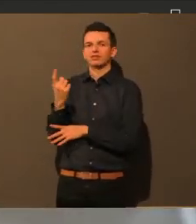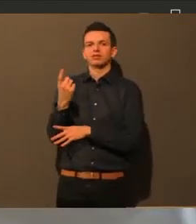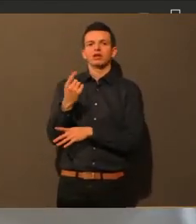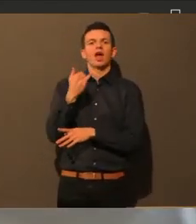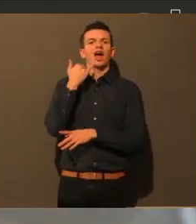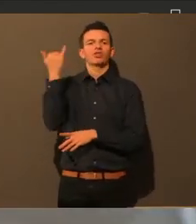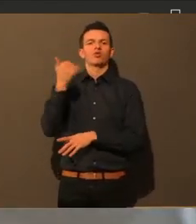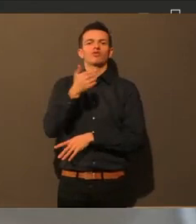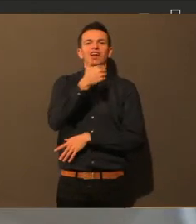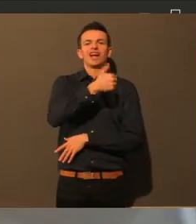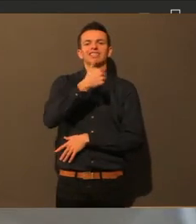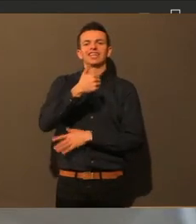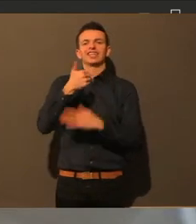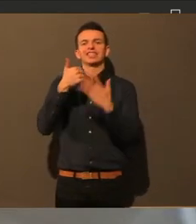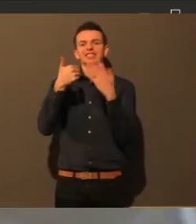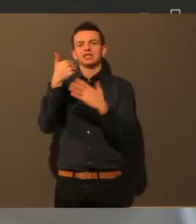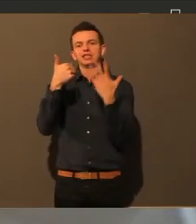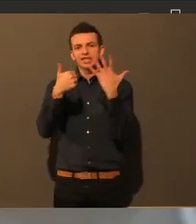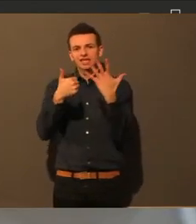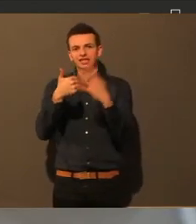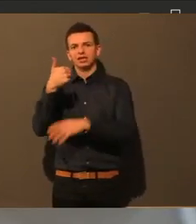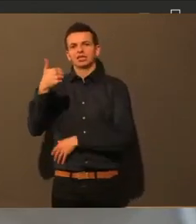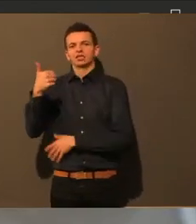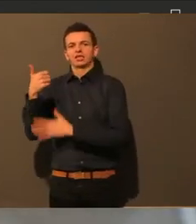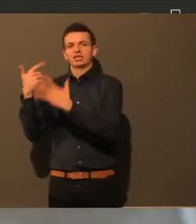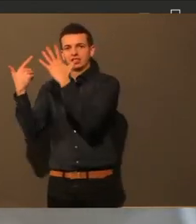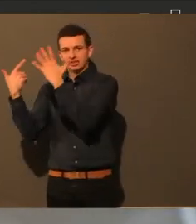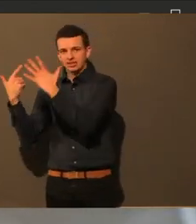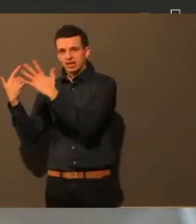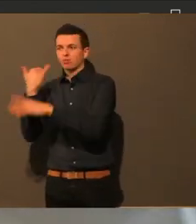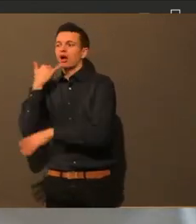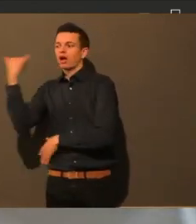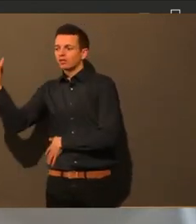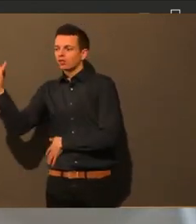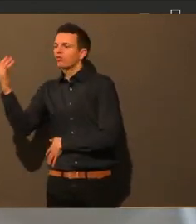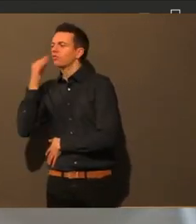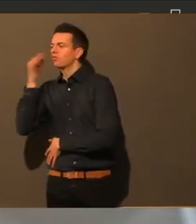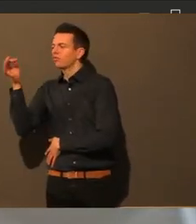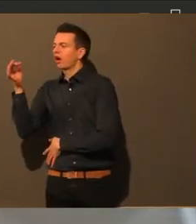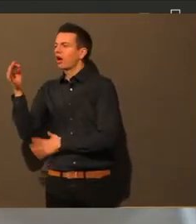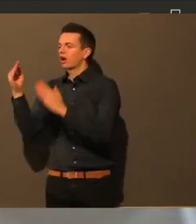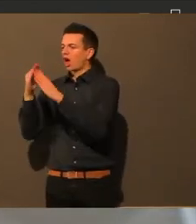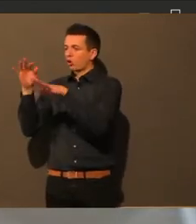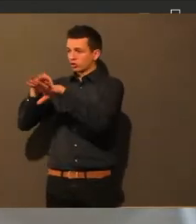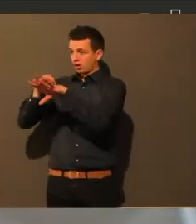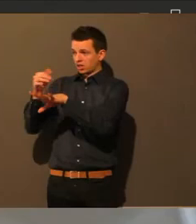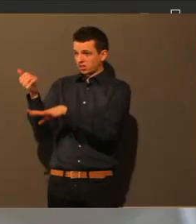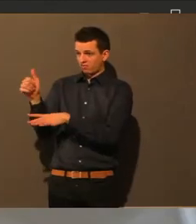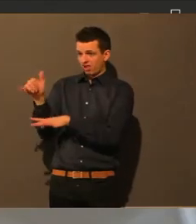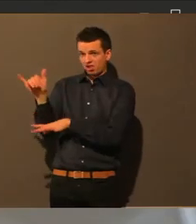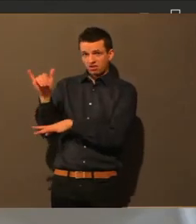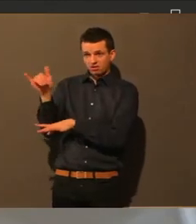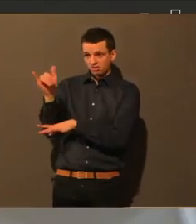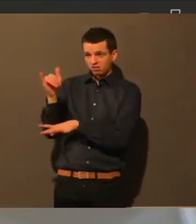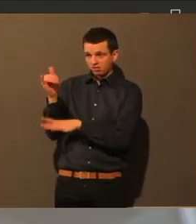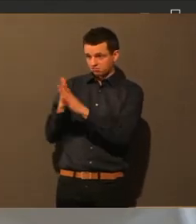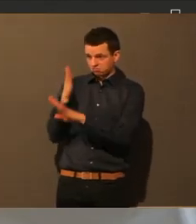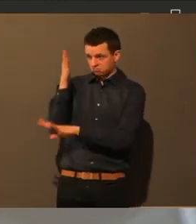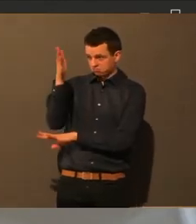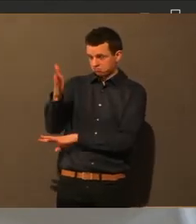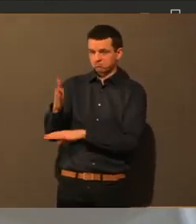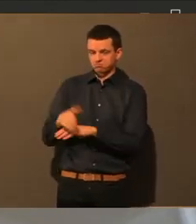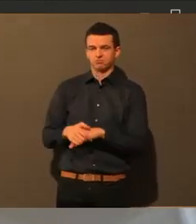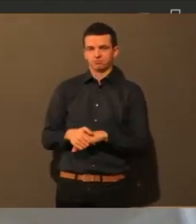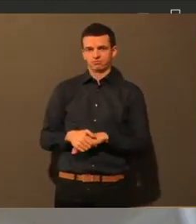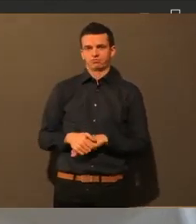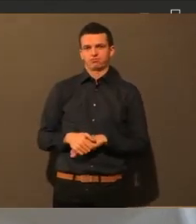sich mitteilen lassen, welche Hausarztpraxen die Schnelltests auch durchführen. Das vielleicht auch noch mal dazu. So,